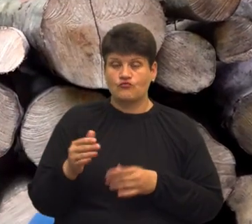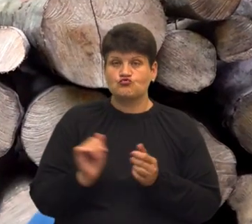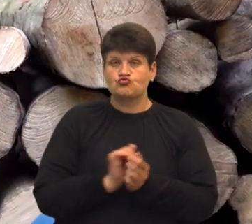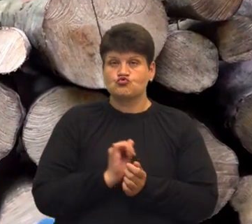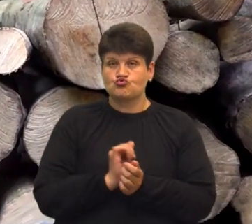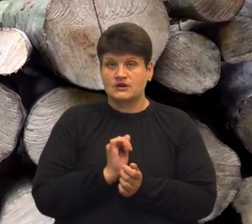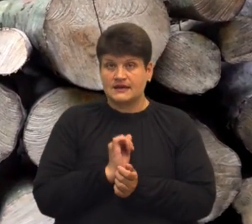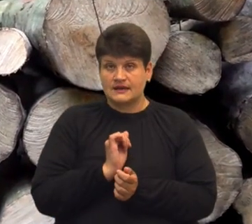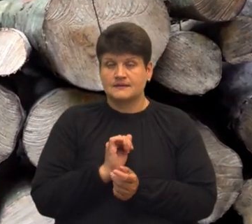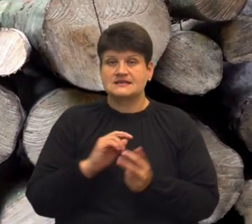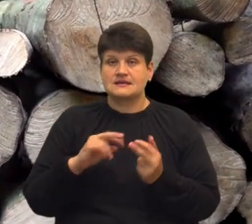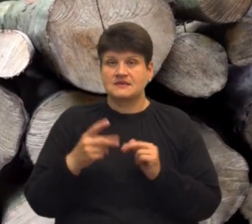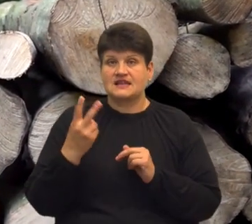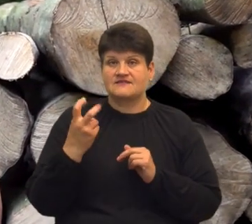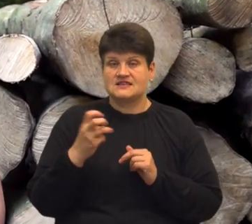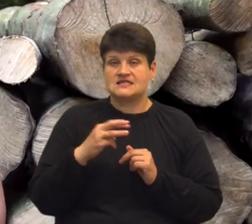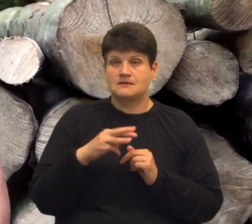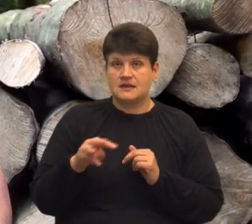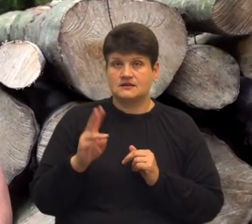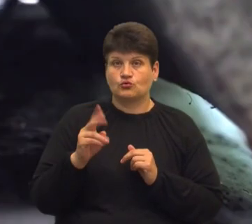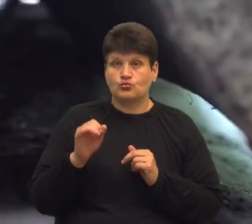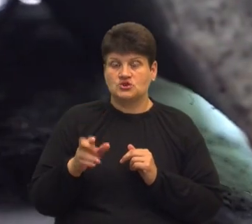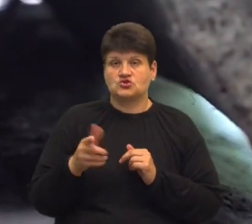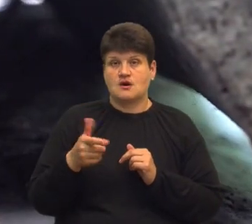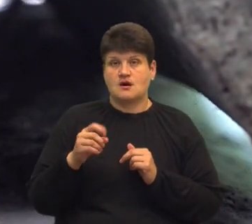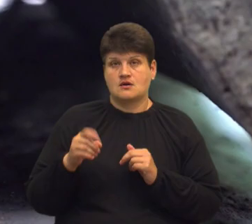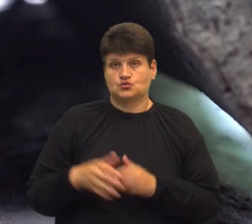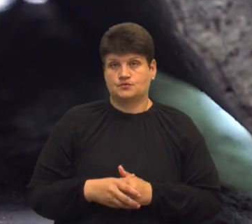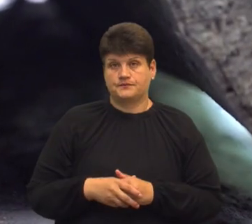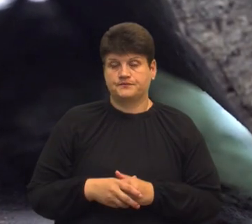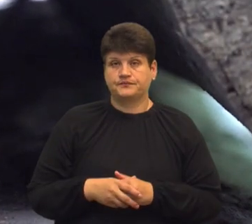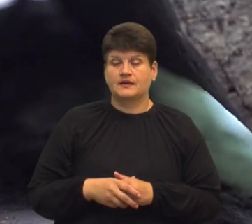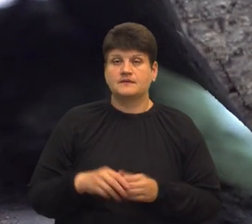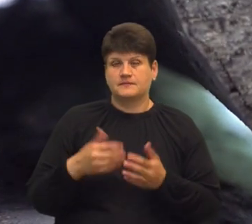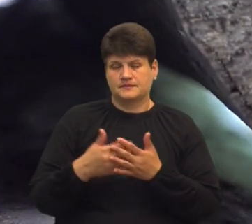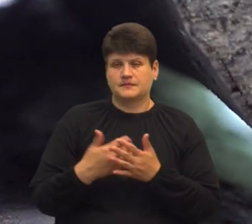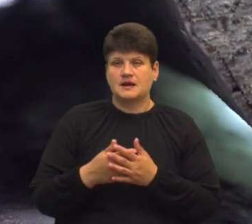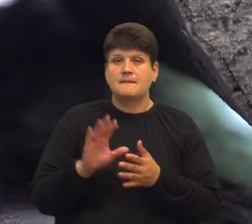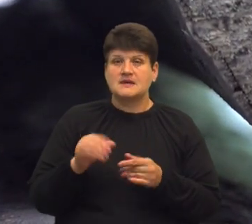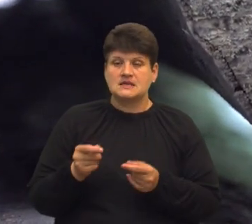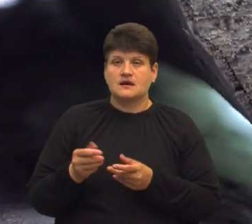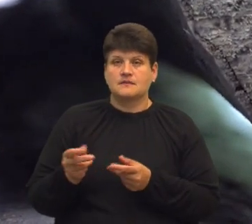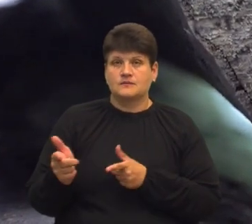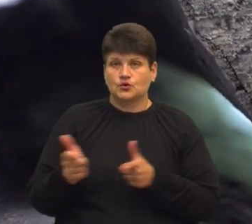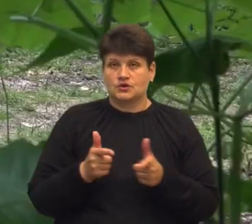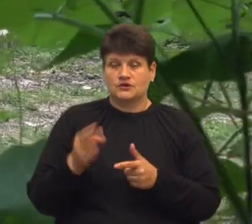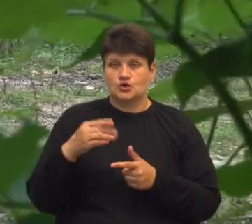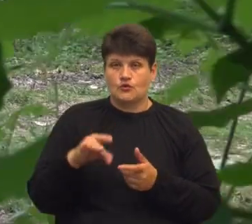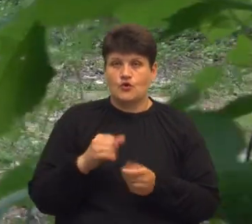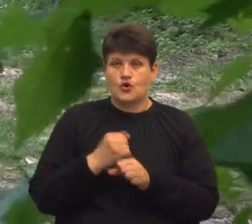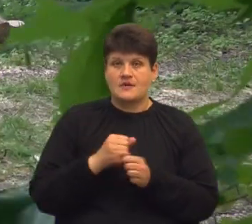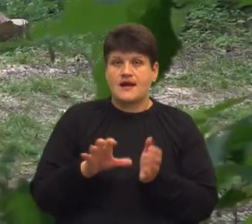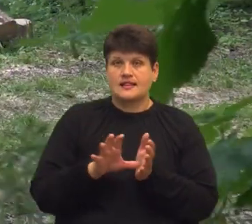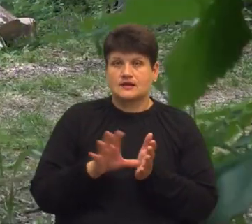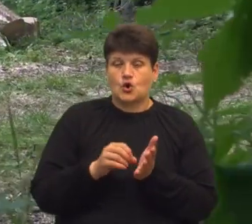заміняє 200 метрів кубічних газу в середньому. Після заготівлі дров проводять електронний облік деревини. У